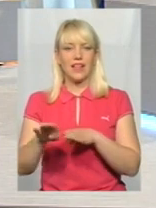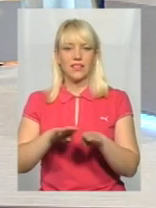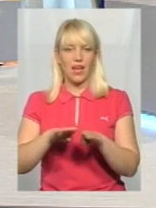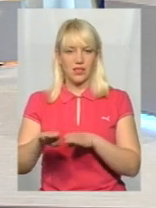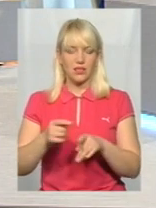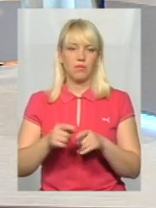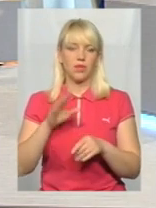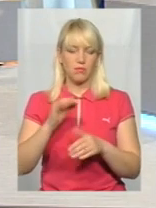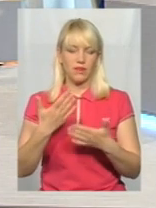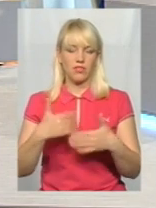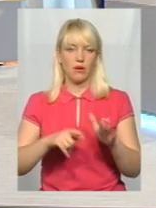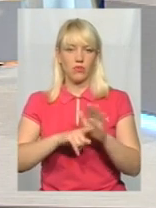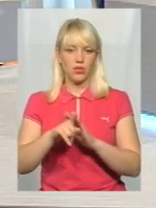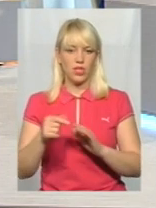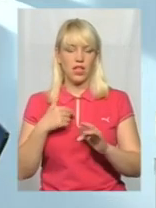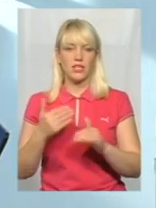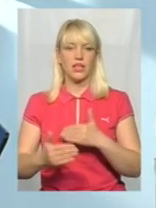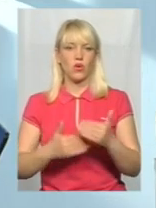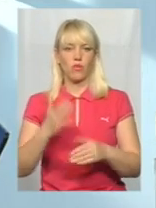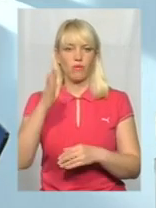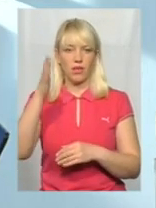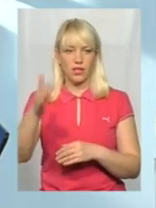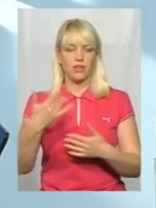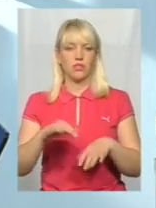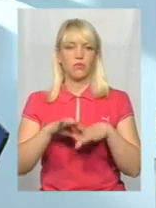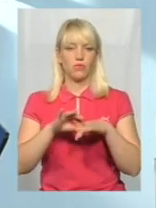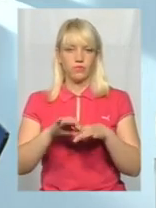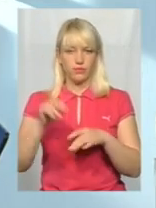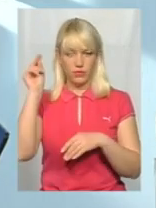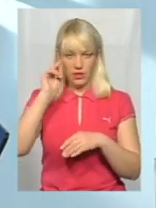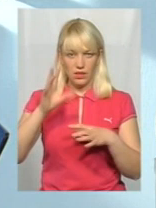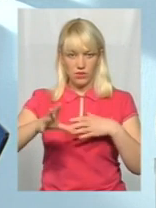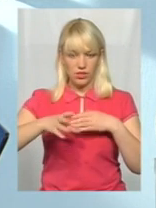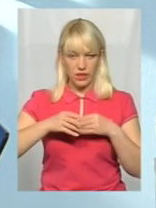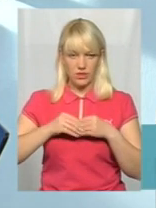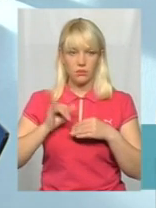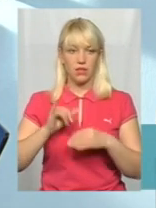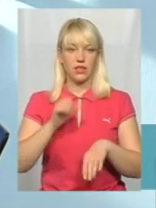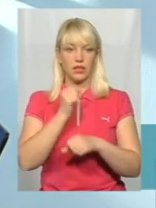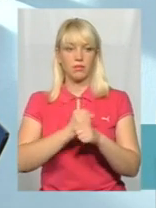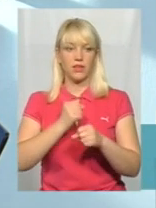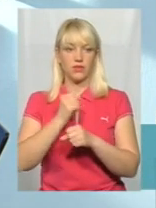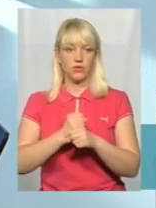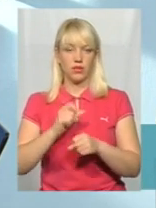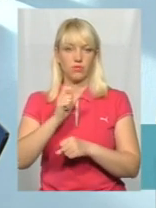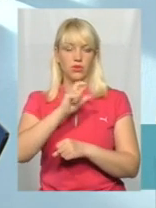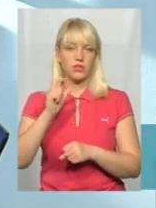ми вже рухаємося вперед і вже проводяться і навчання спільні, і працюємо з